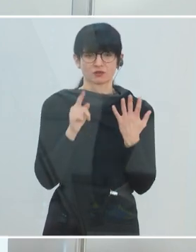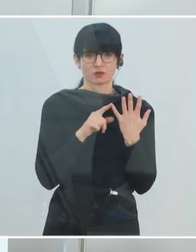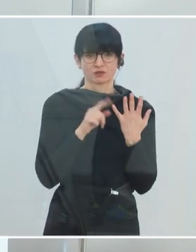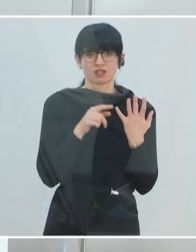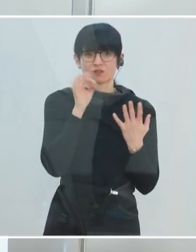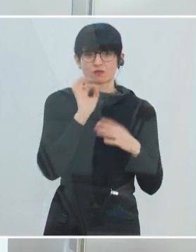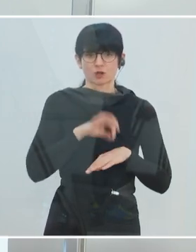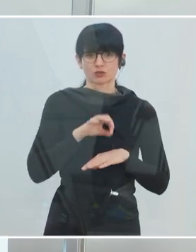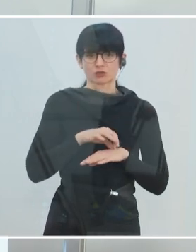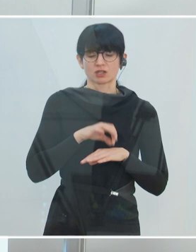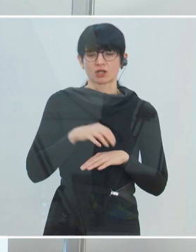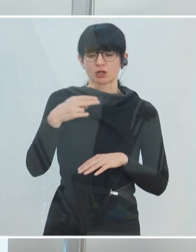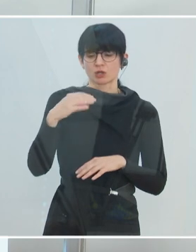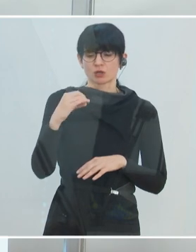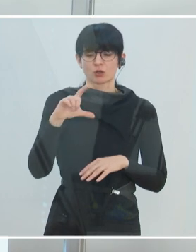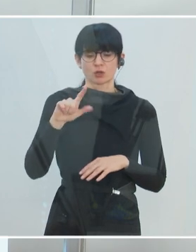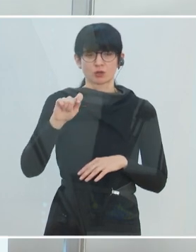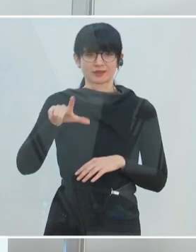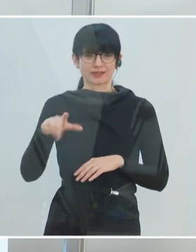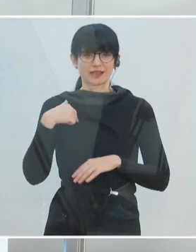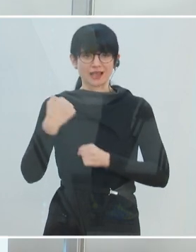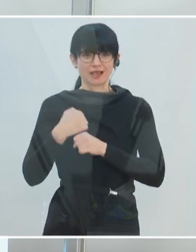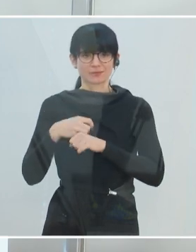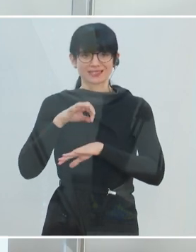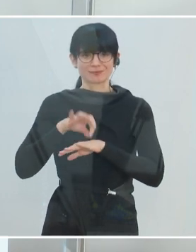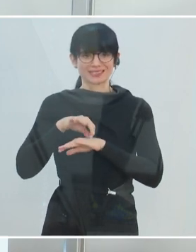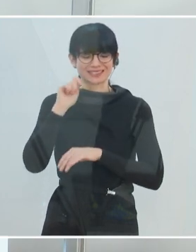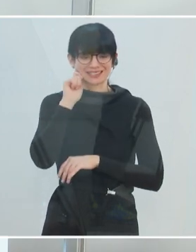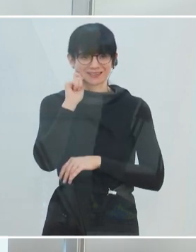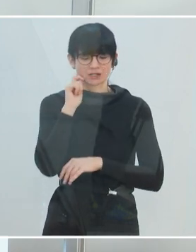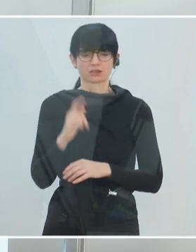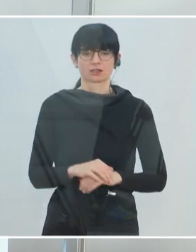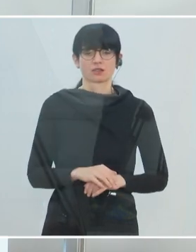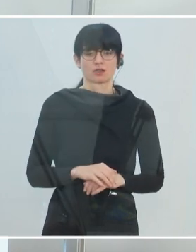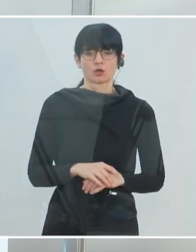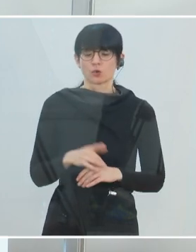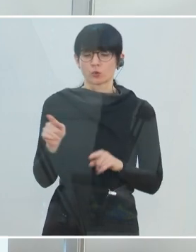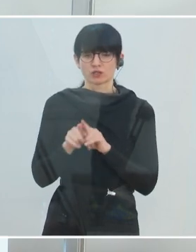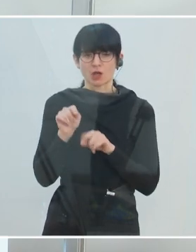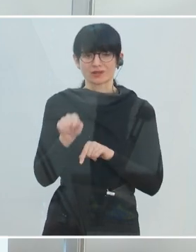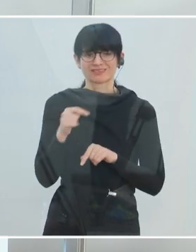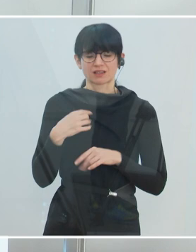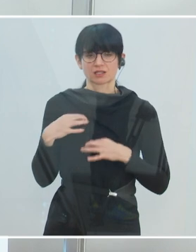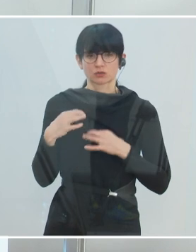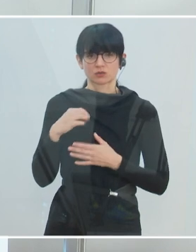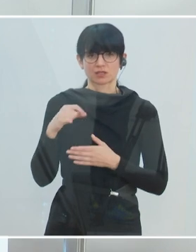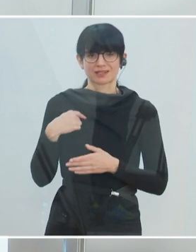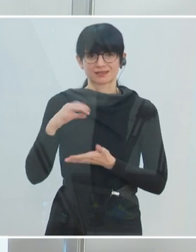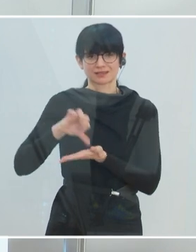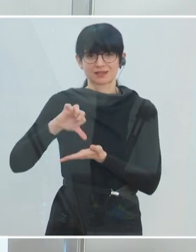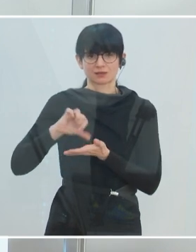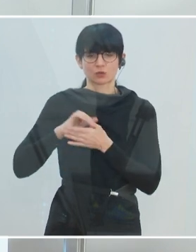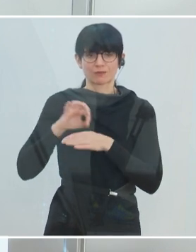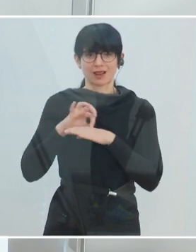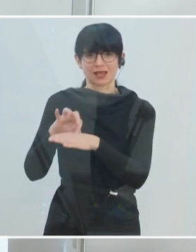Doktorin Eva Höltl. Sie ist Arbeitsmedizinerin und leitet ein Gesundheitszentrum, beschäftigt sich